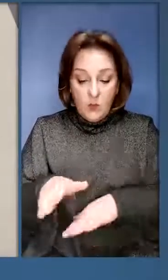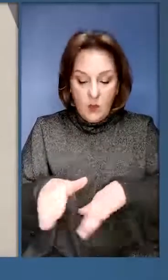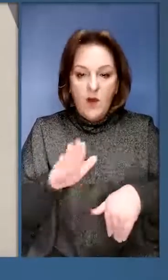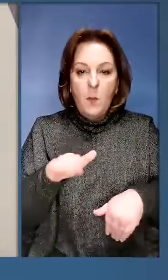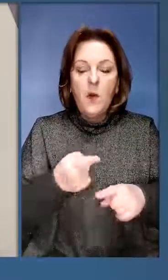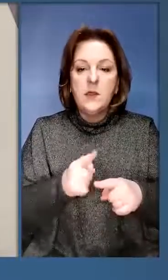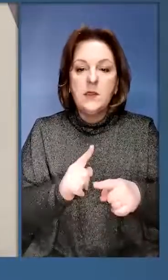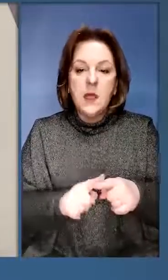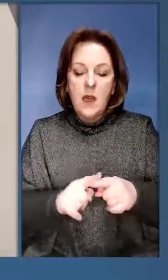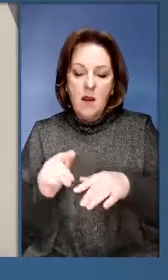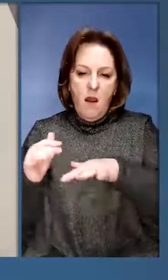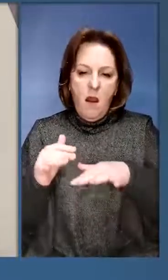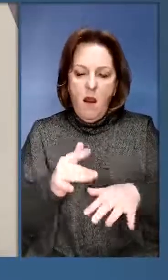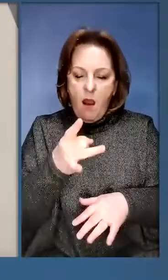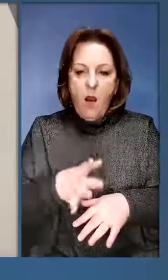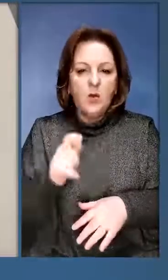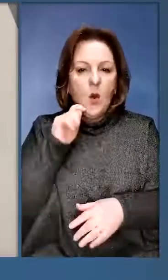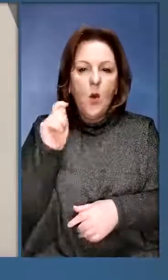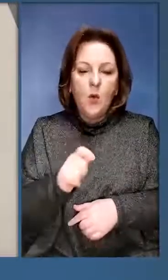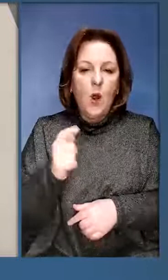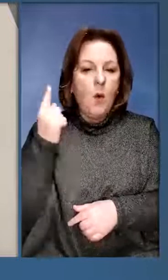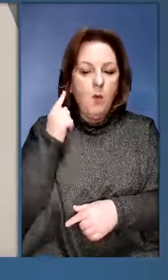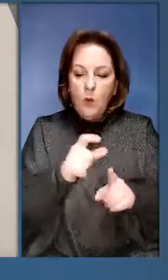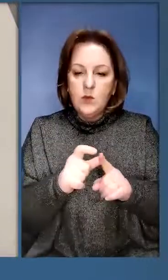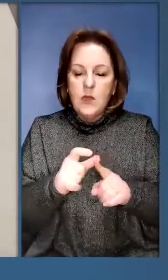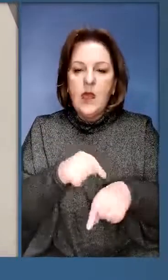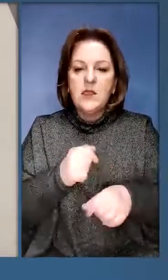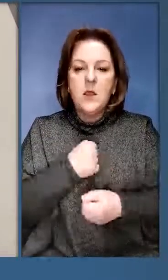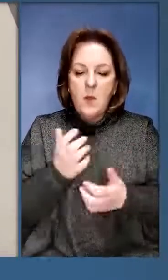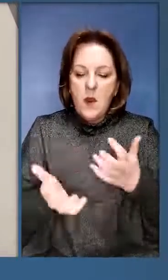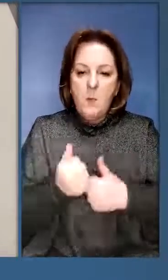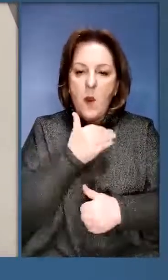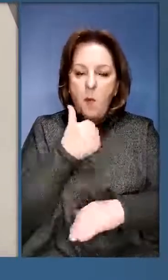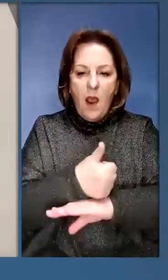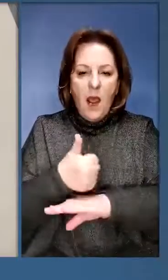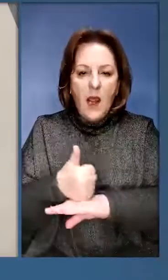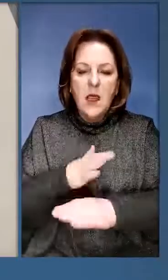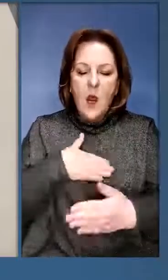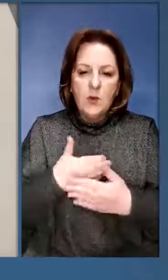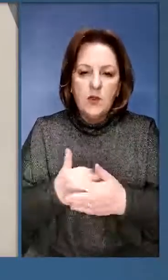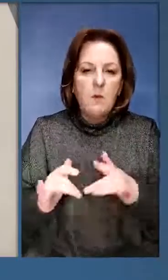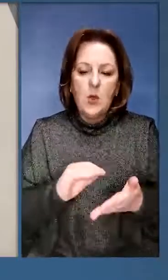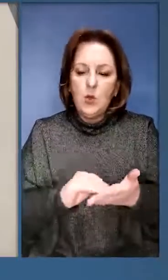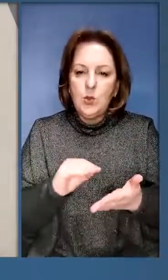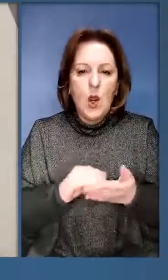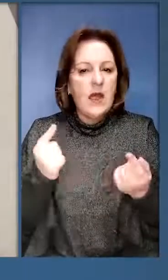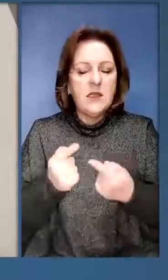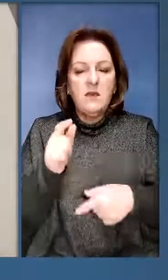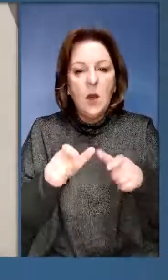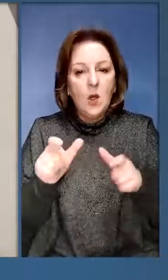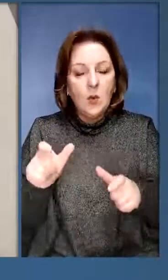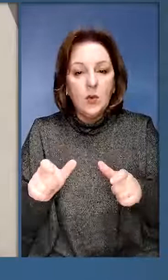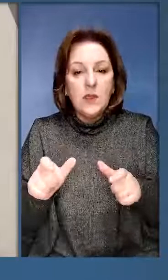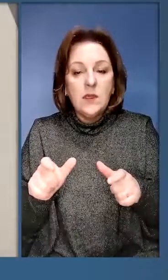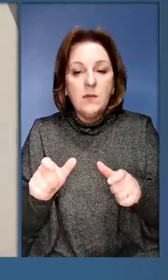За час, що минув після цієї атаки, Україна почула слова співчуття, підтримки від багатьох лідерів, суспільних діячих, журналістів,